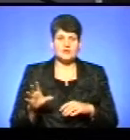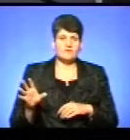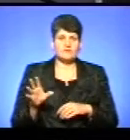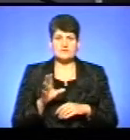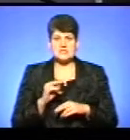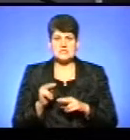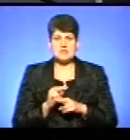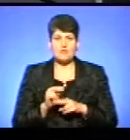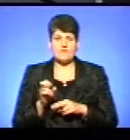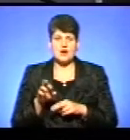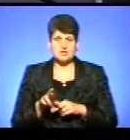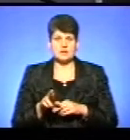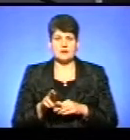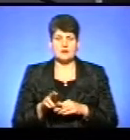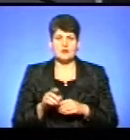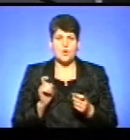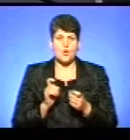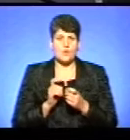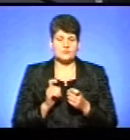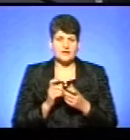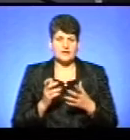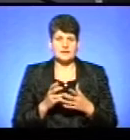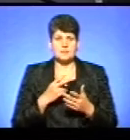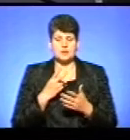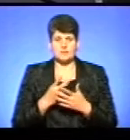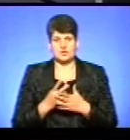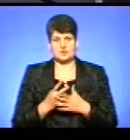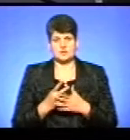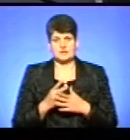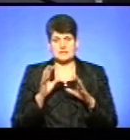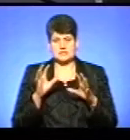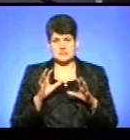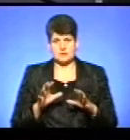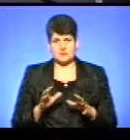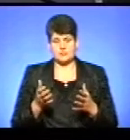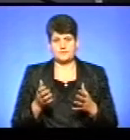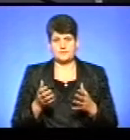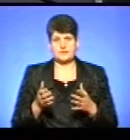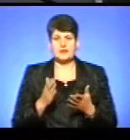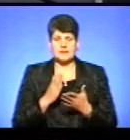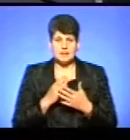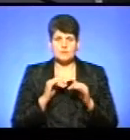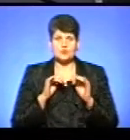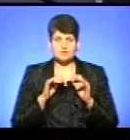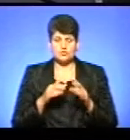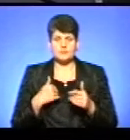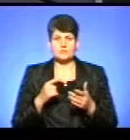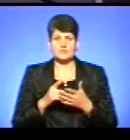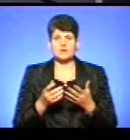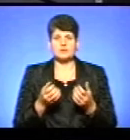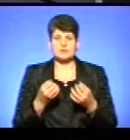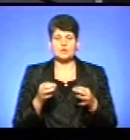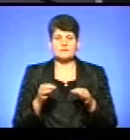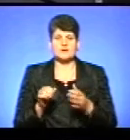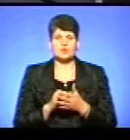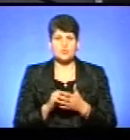зауваження, конфлікти, заперечення в передбачений законом спосіб. Тобто є там певна процедура, ми маємо отримати певні дозвільні